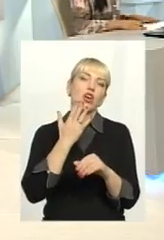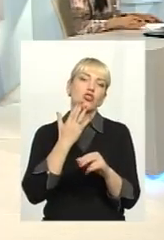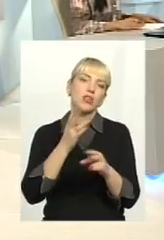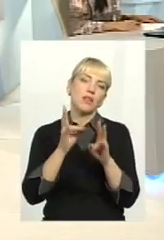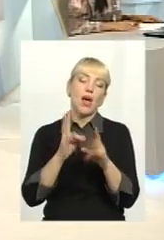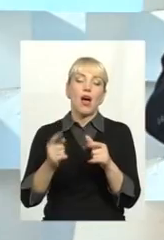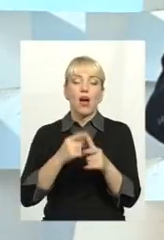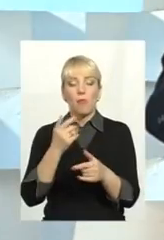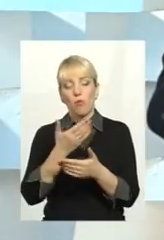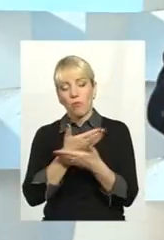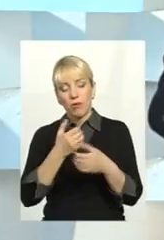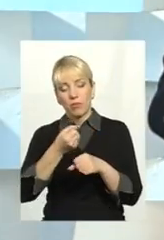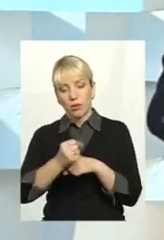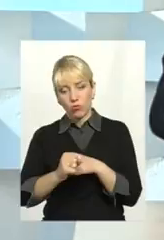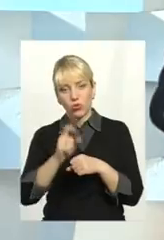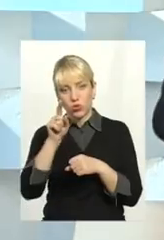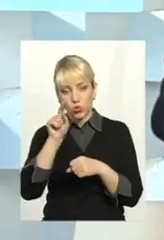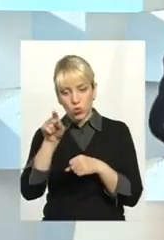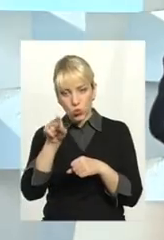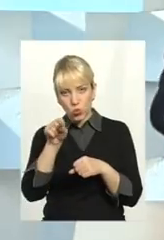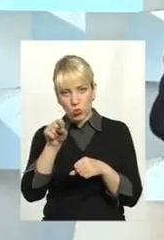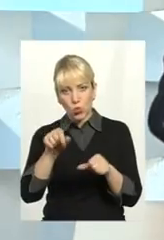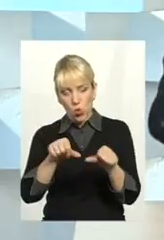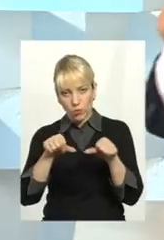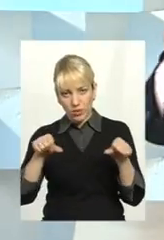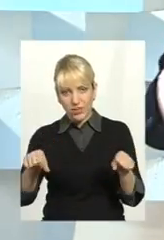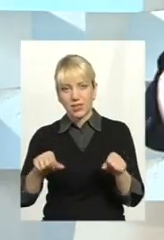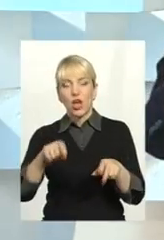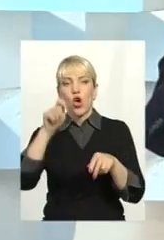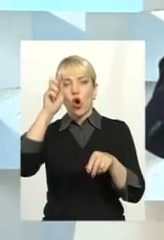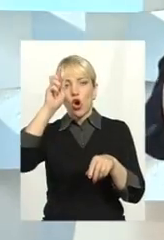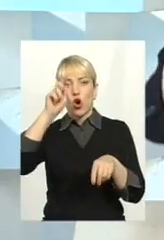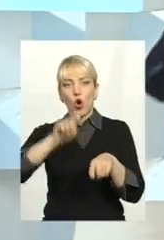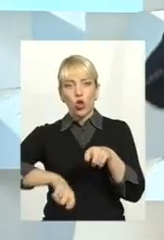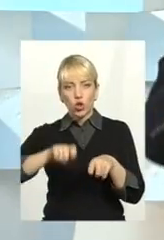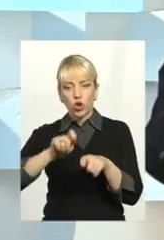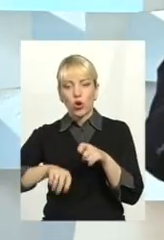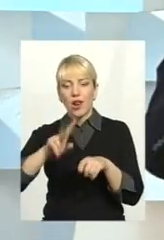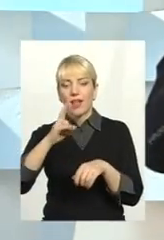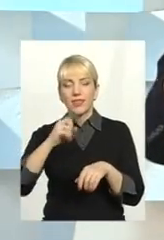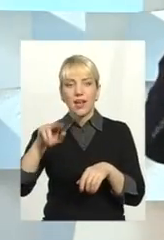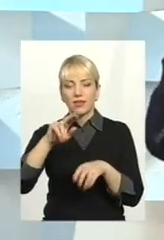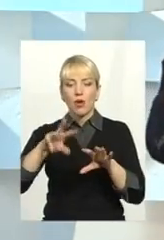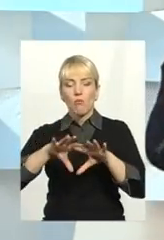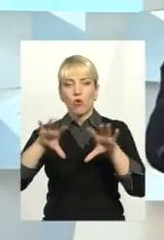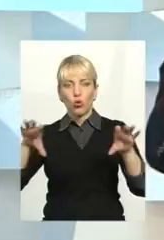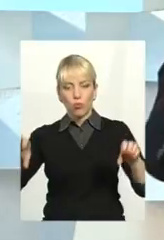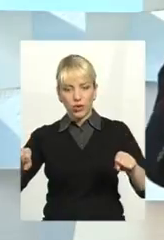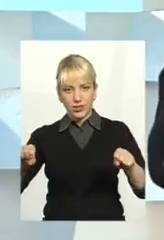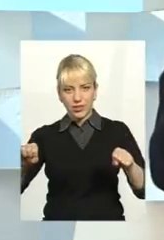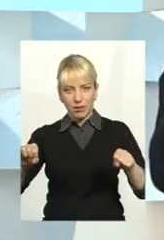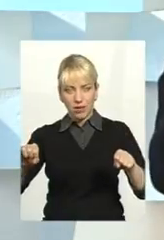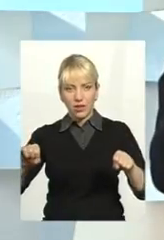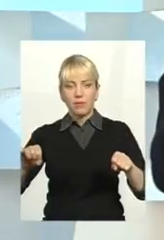примусимо регулятор цієї комісії контроль державний над монополістом відновити, навіть не тільки державний, бо ми не довіряємо